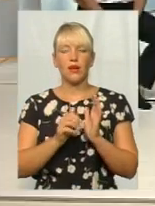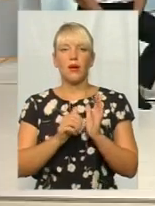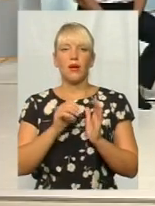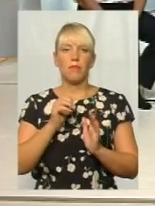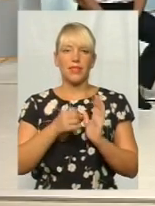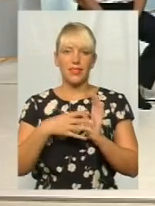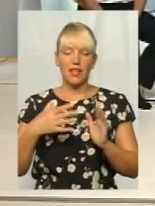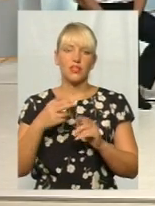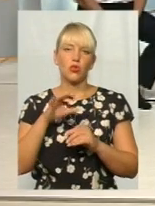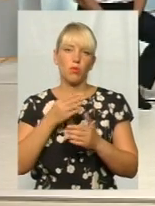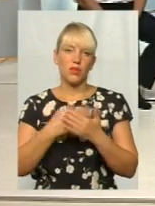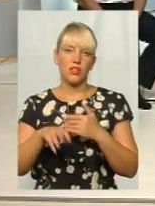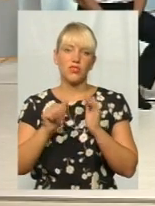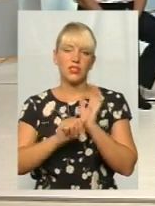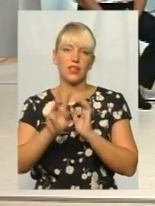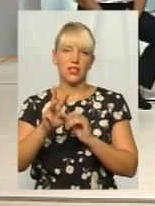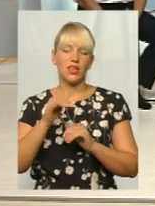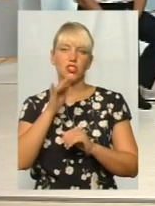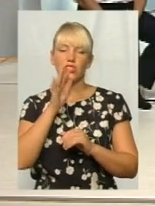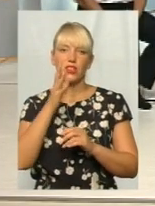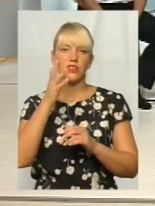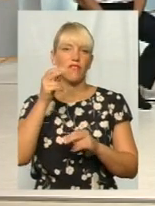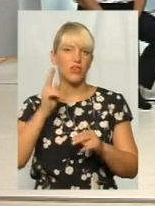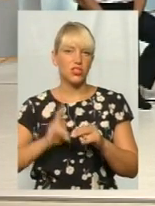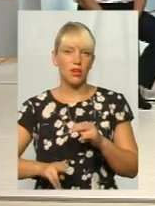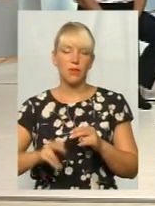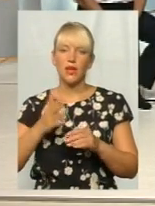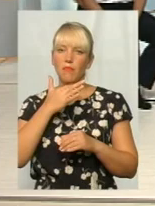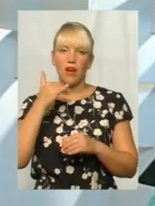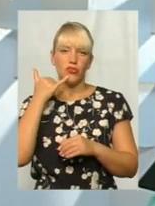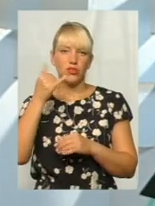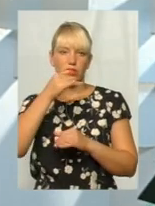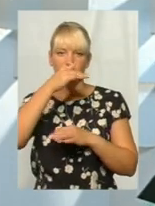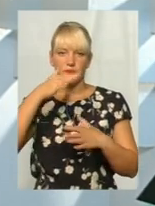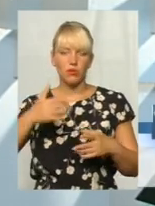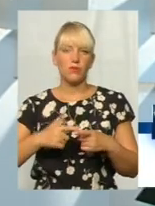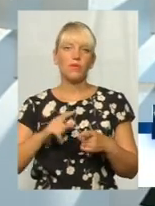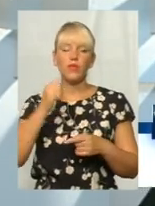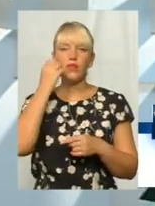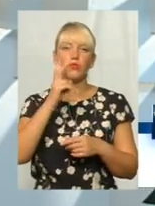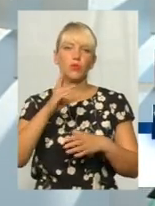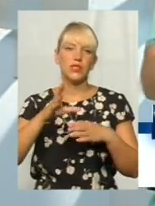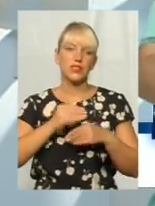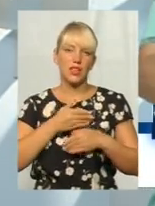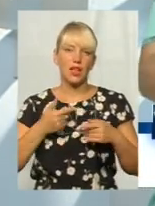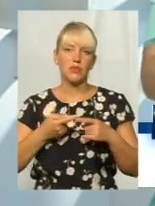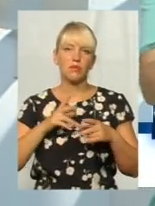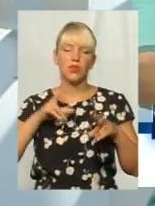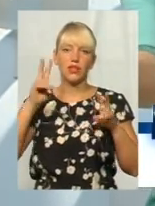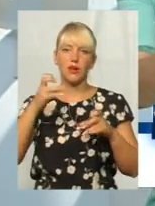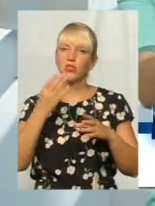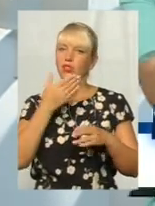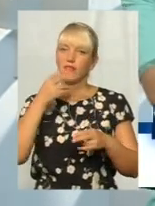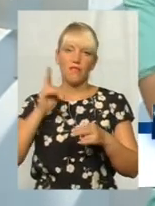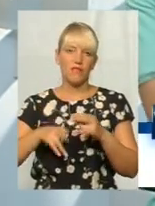гості, наш час вже вичерпаний, дуже багато дзвінків ще не змогли видати в ефір. Дякую всім, хто був з нами. Це була тема, вона ще не